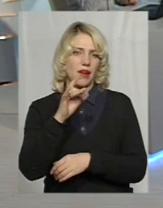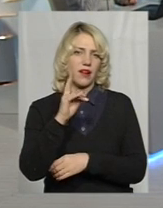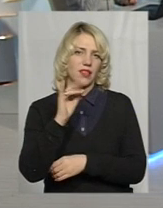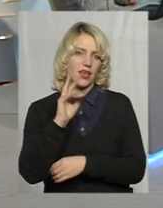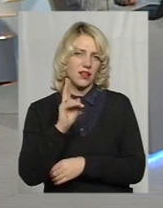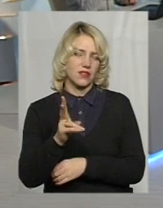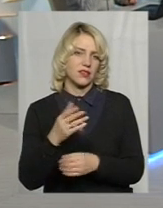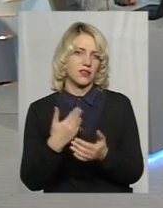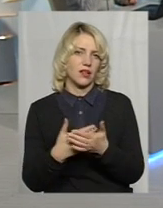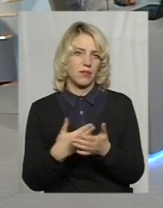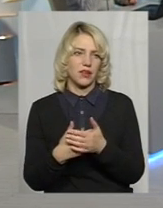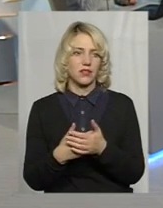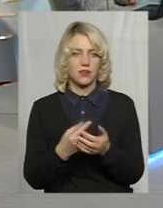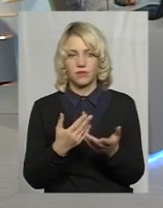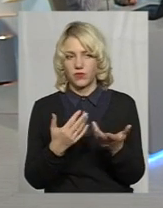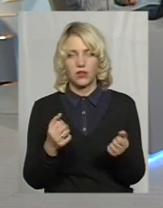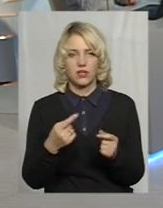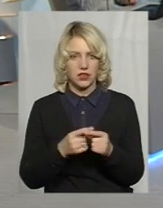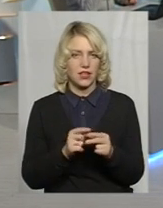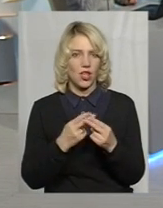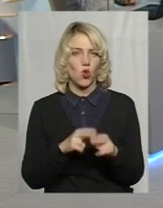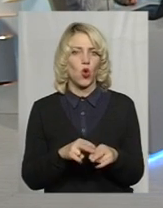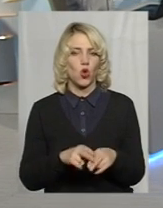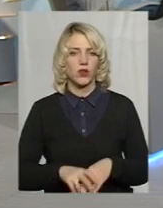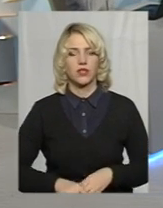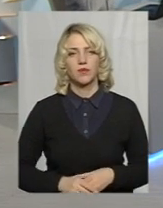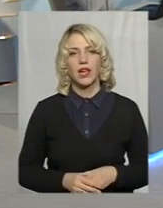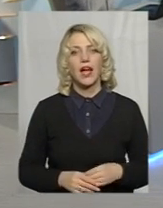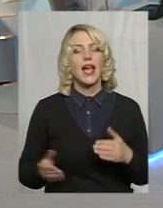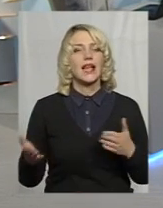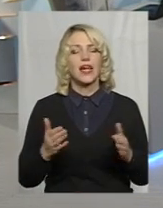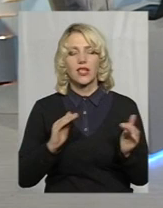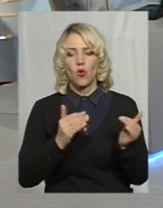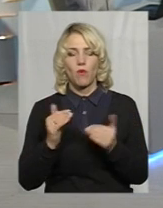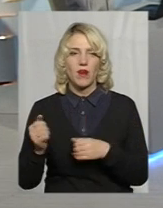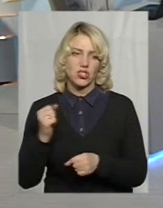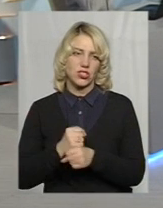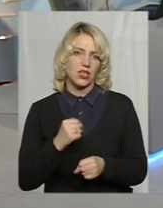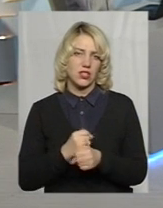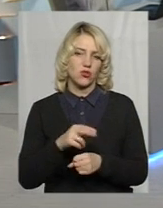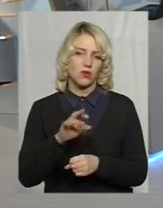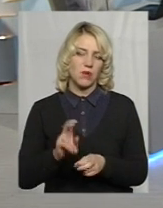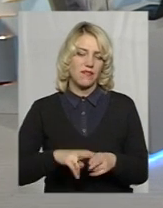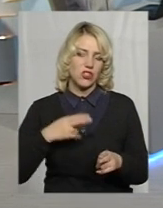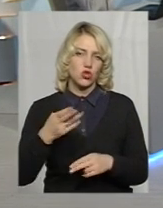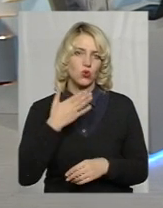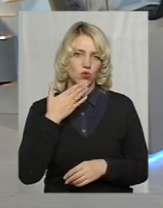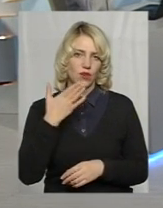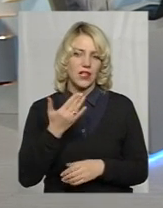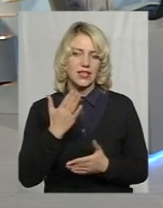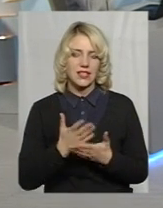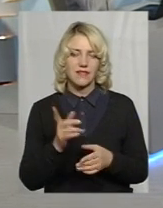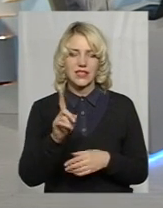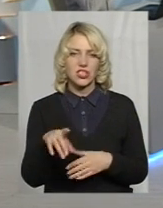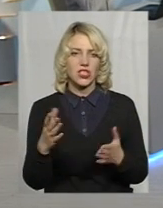Тобто спектр великий. А в які обмеження діють при відшкодуванні? Є ж все ж таки